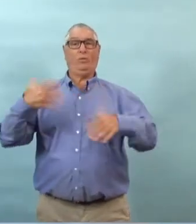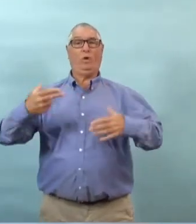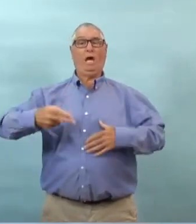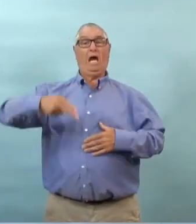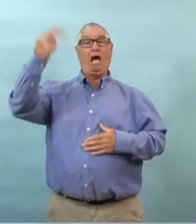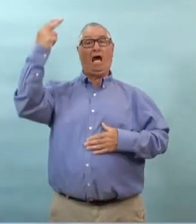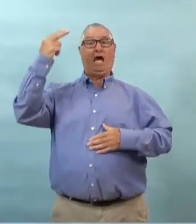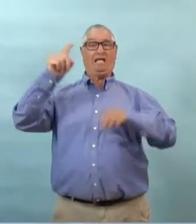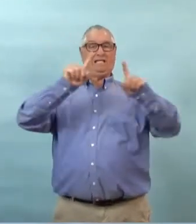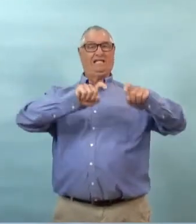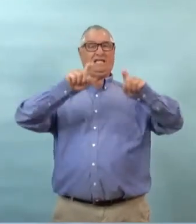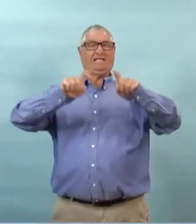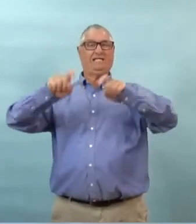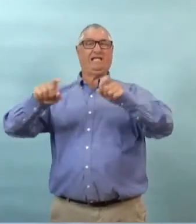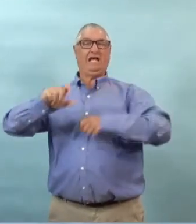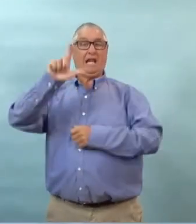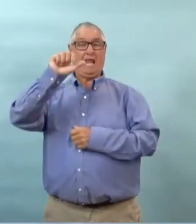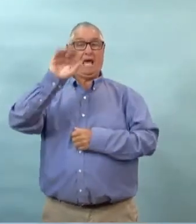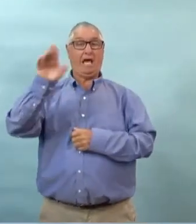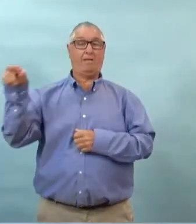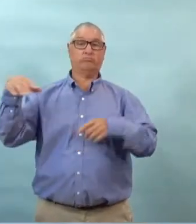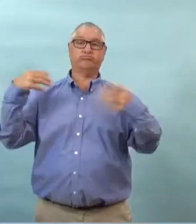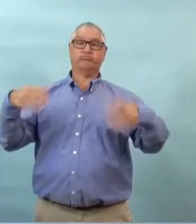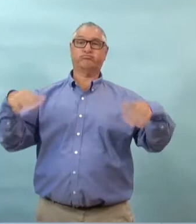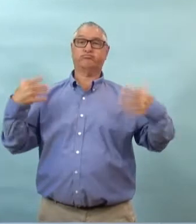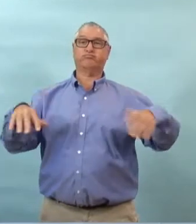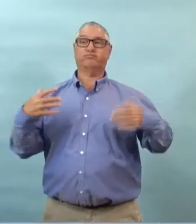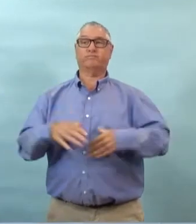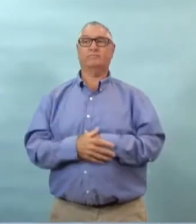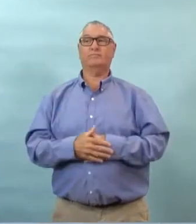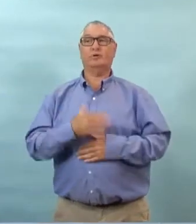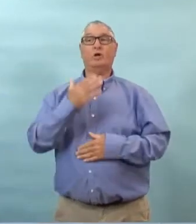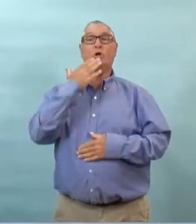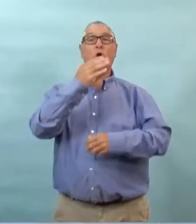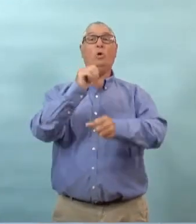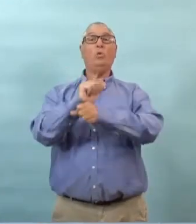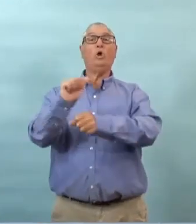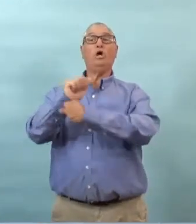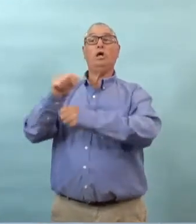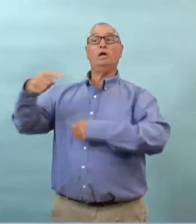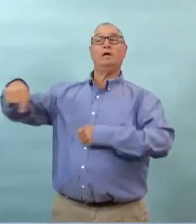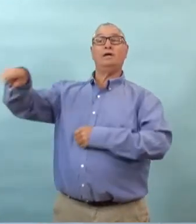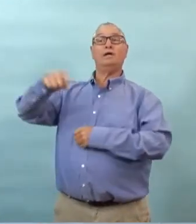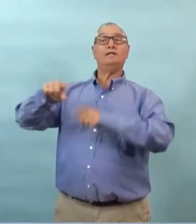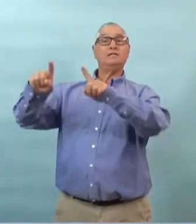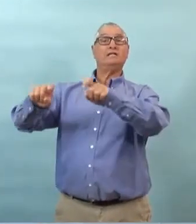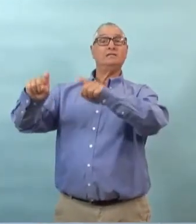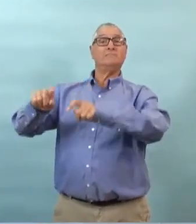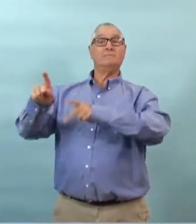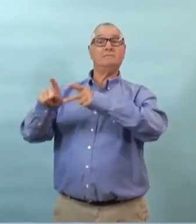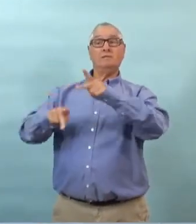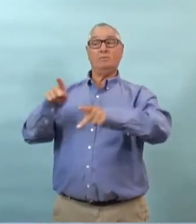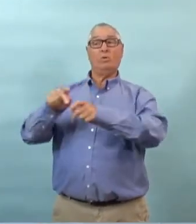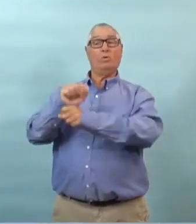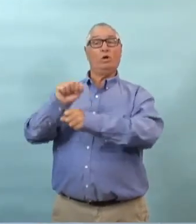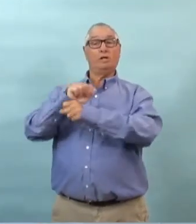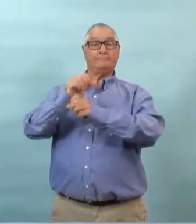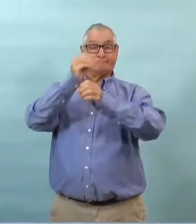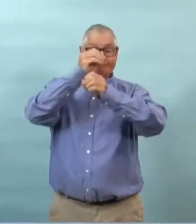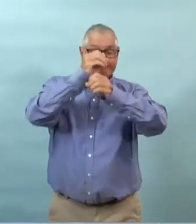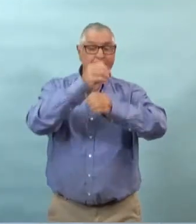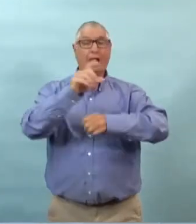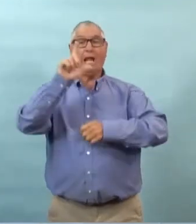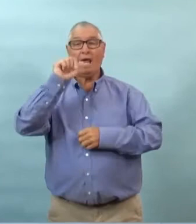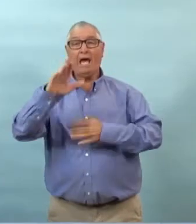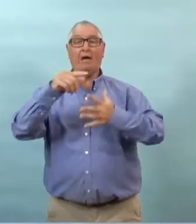faits on parle ici de plus de mille tests par jour et donc je veux remercier les gens qui de manière directe ou indirecte